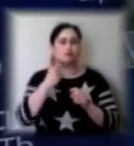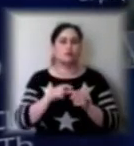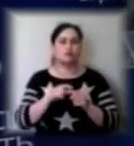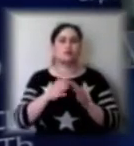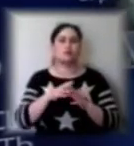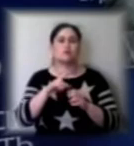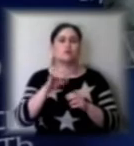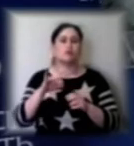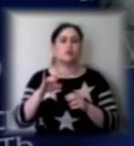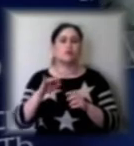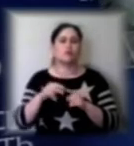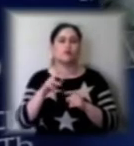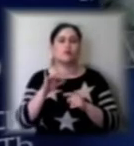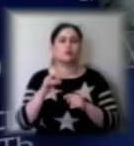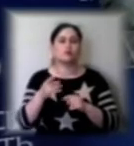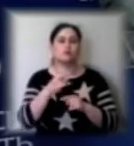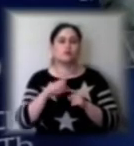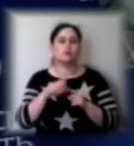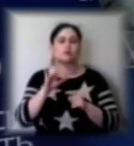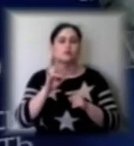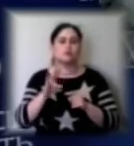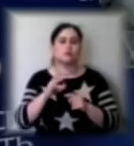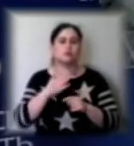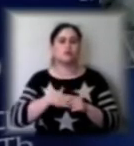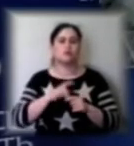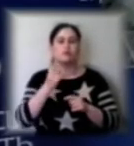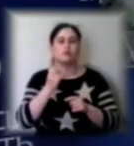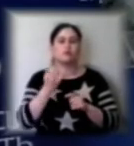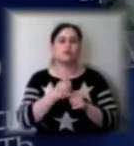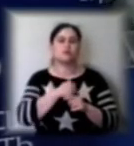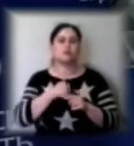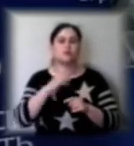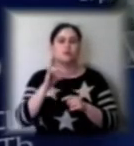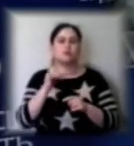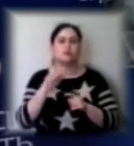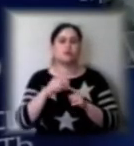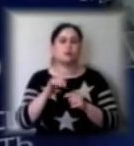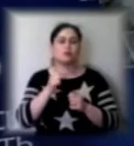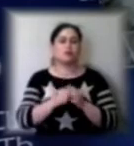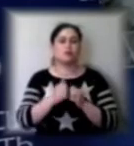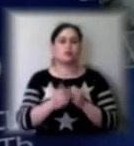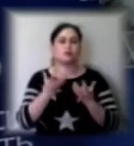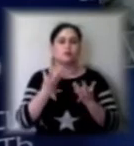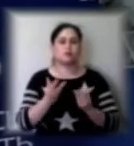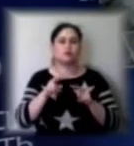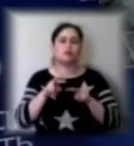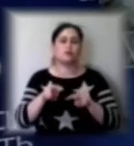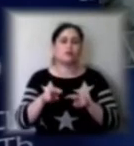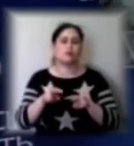Стан задовільний. Дитина перебуває на самоізоляції під щоденним контролем з боку лікарів.